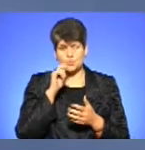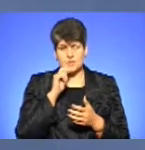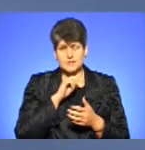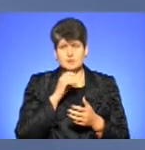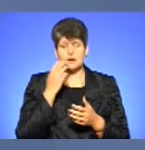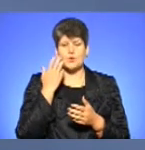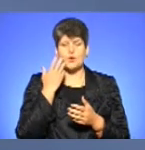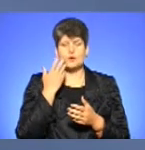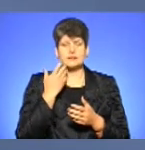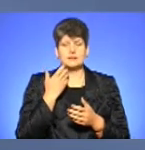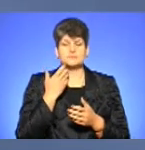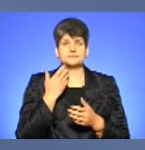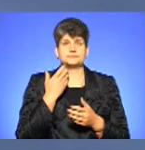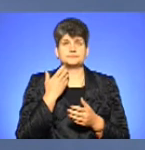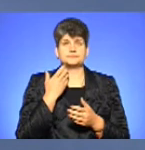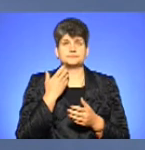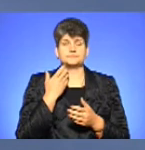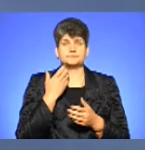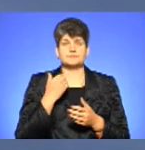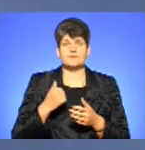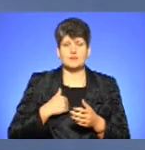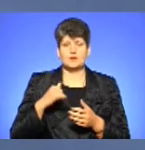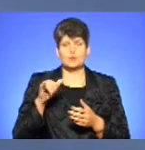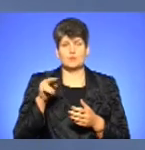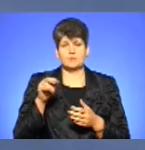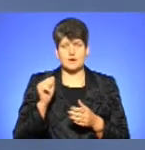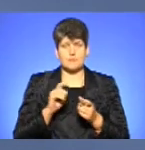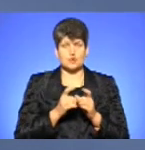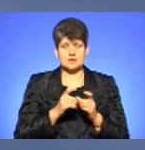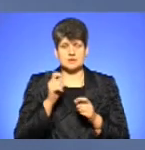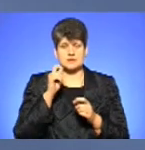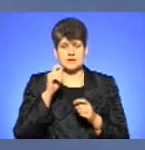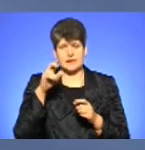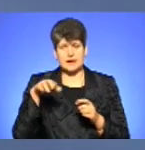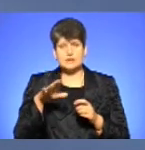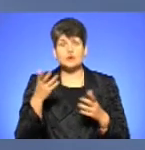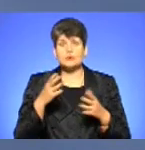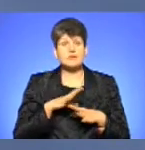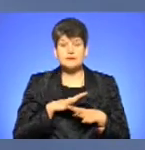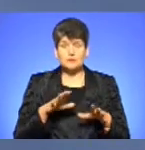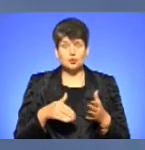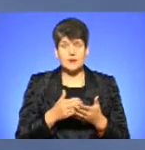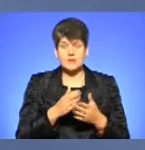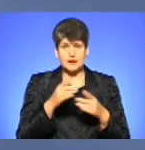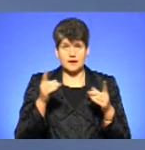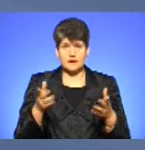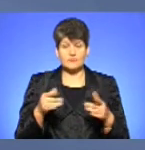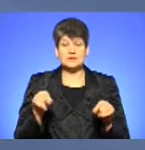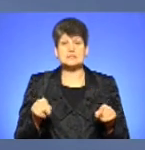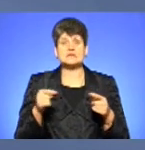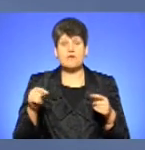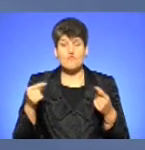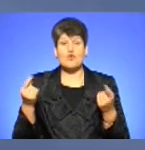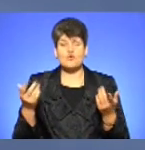воїни УПА боролися за країну, якої навіть не було на карті, по суті, вони створювали